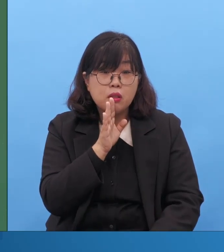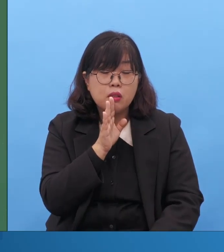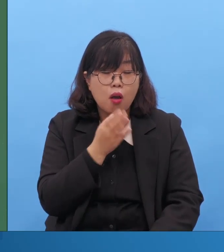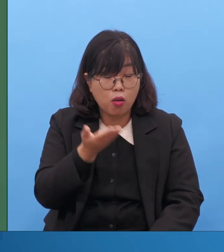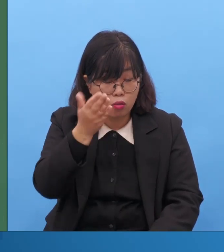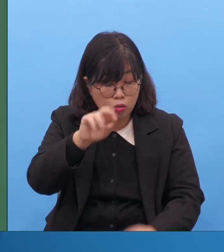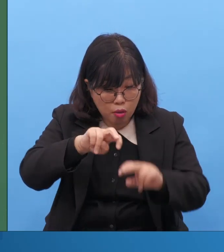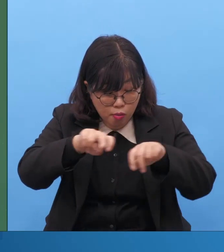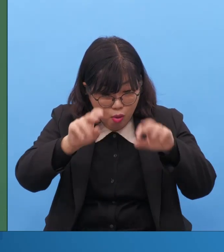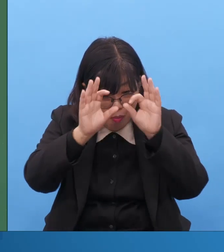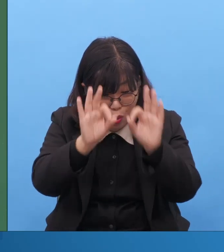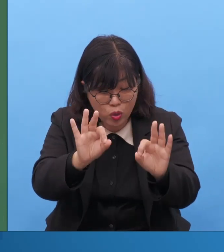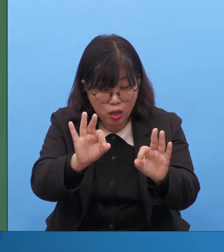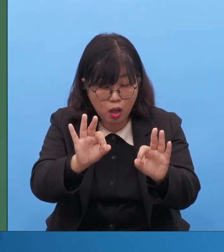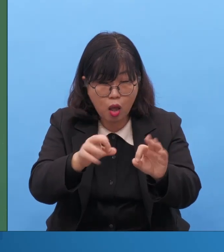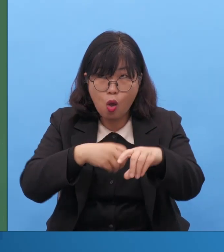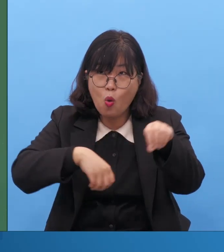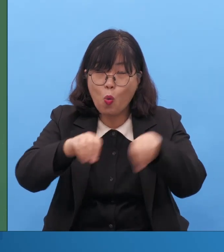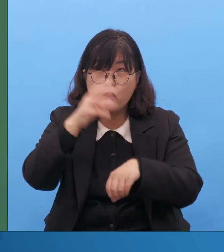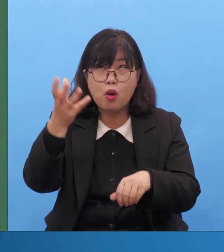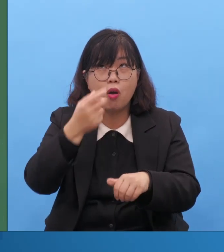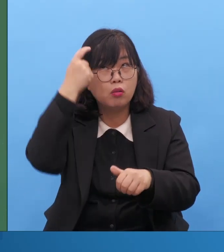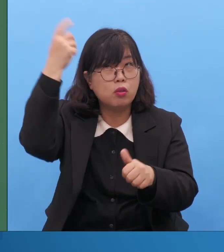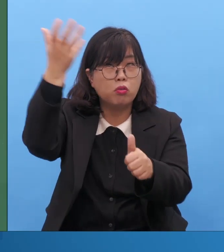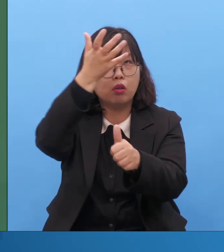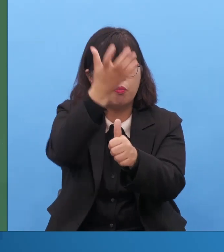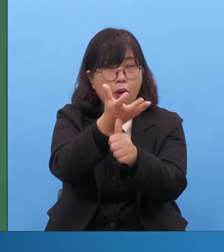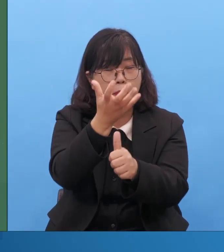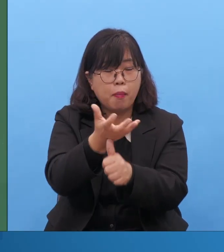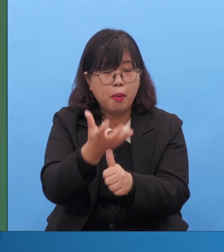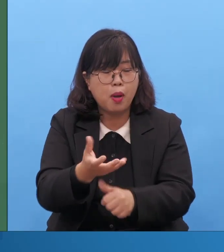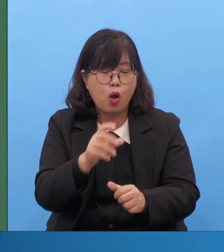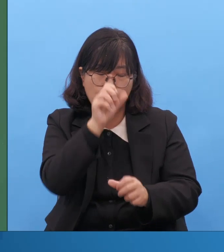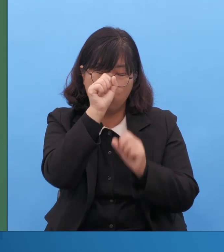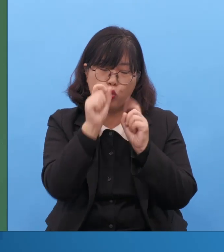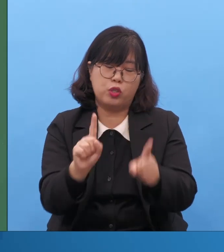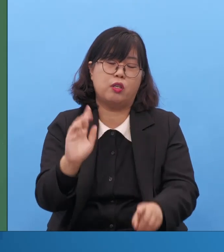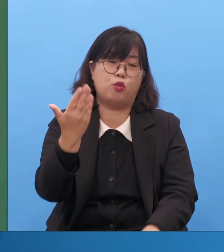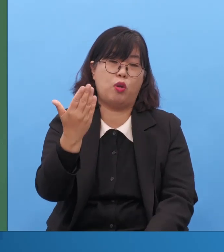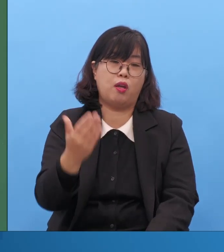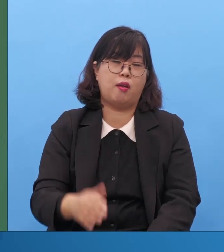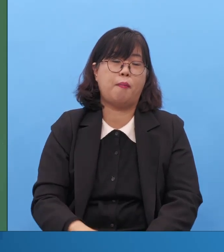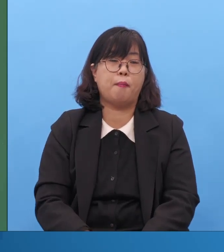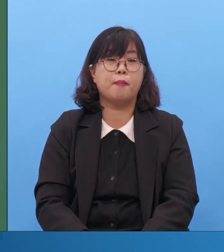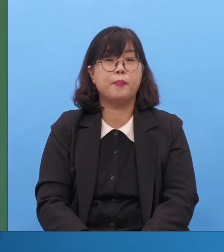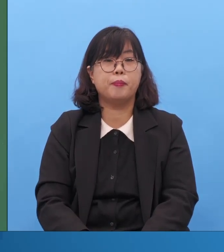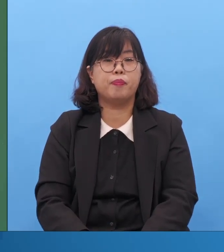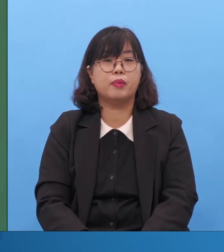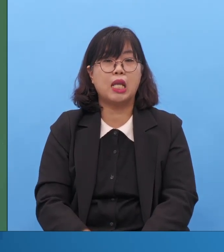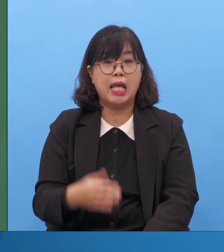목사님들은 아시잖아요. 전국에 있는 세계에 있는 목사님들이 일어나서 전도운동을 하려고